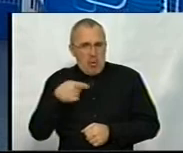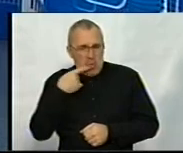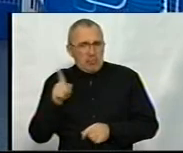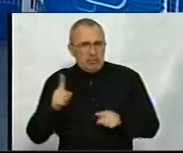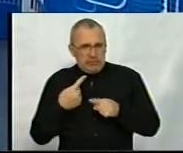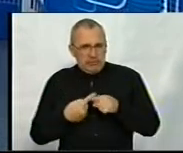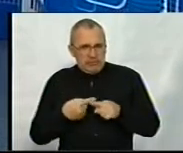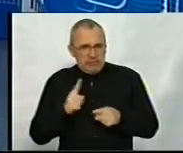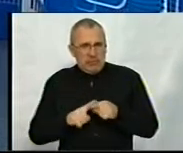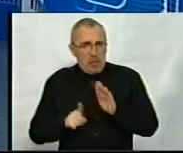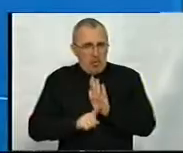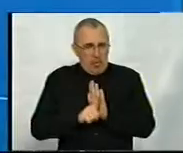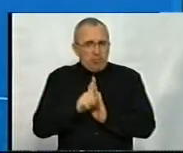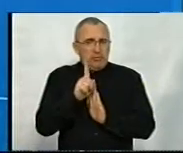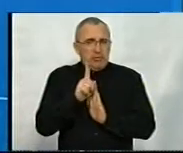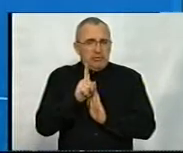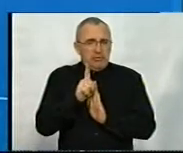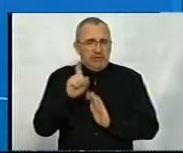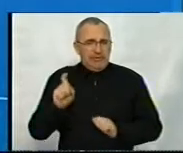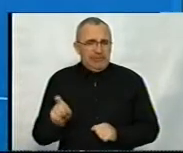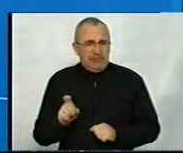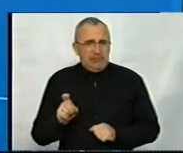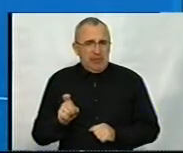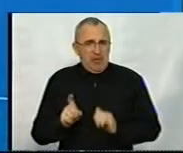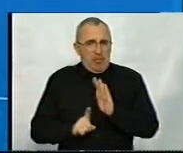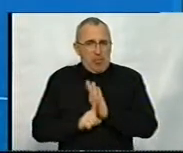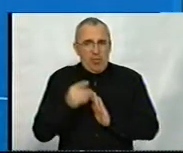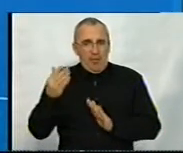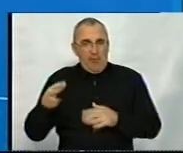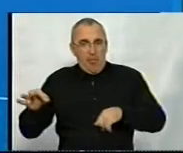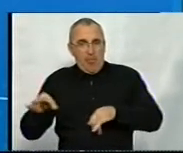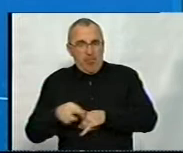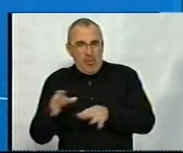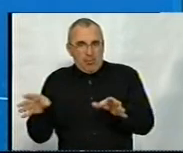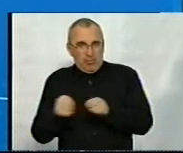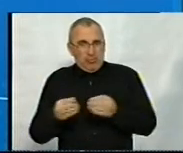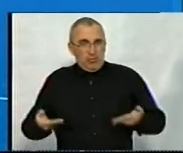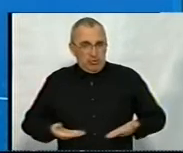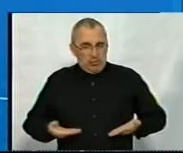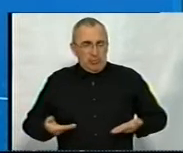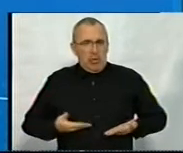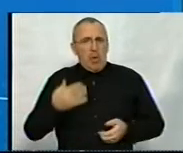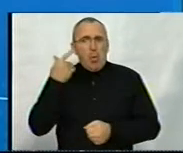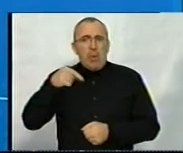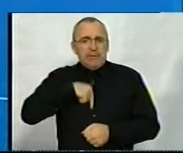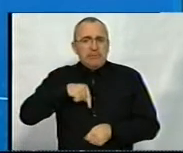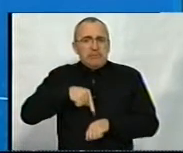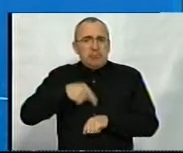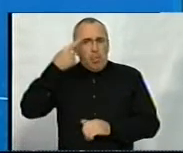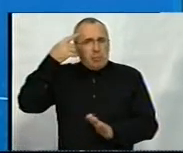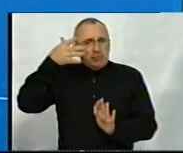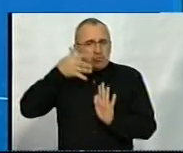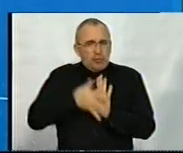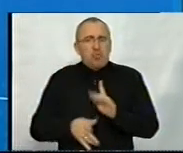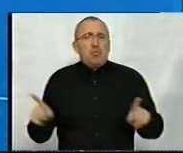це почалося з початку вашого подружнього життя, а коли ви себе усвідомили,